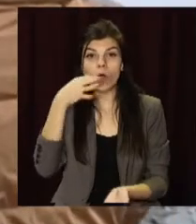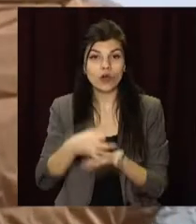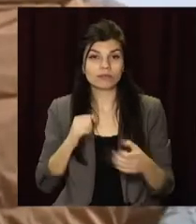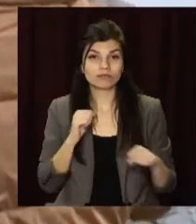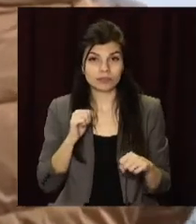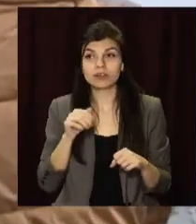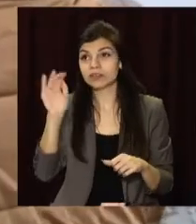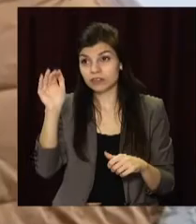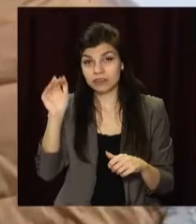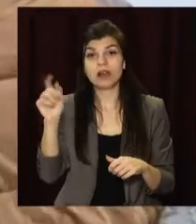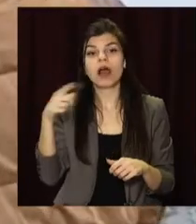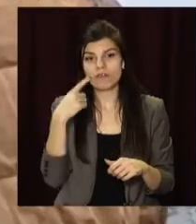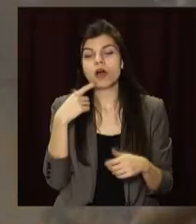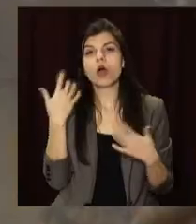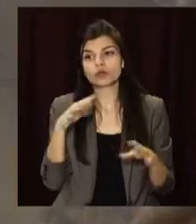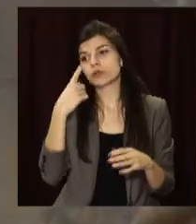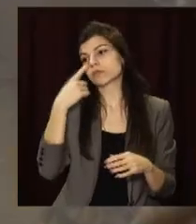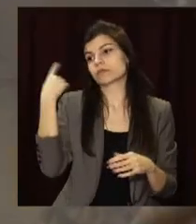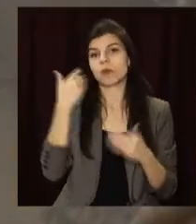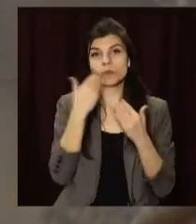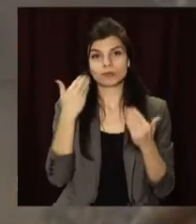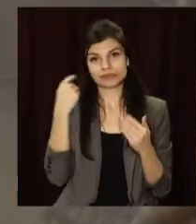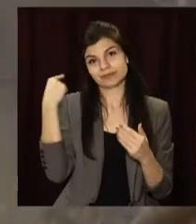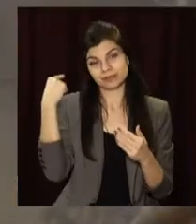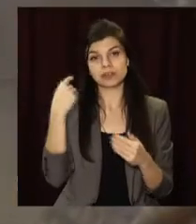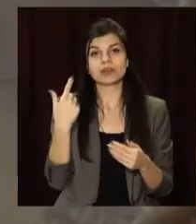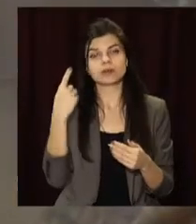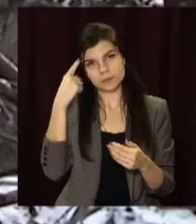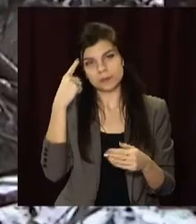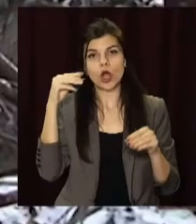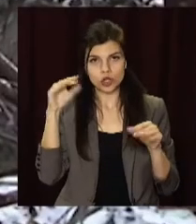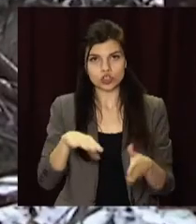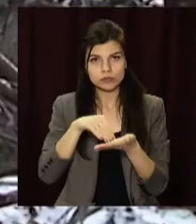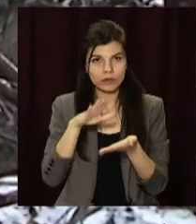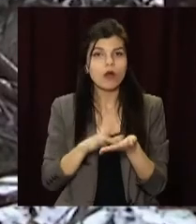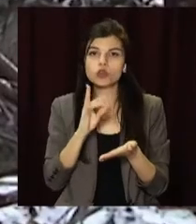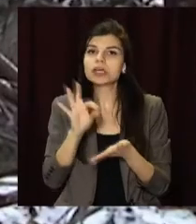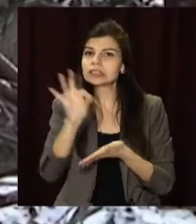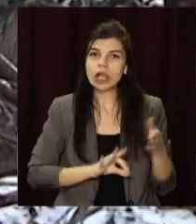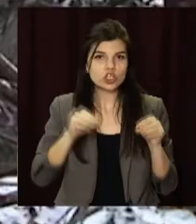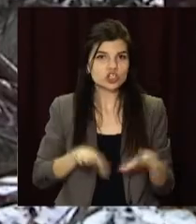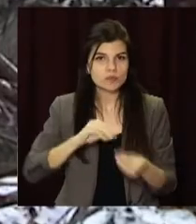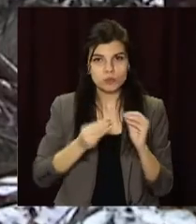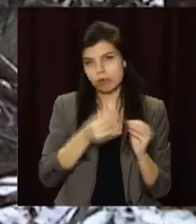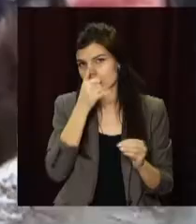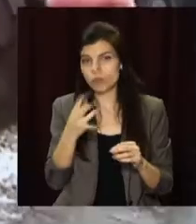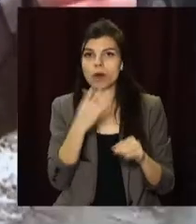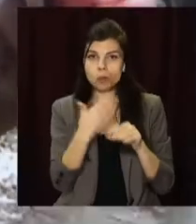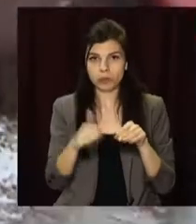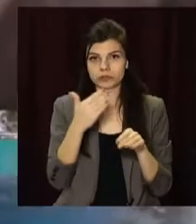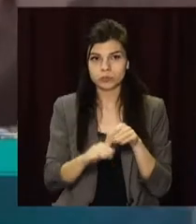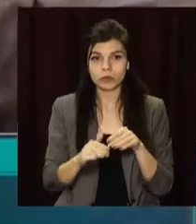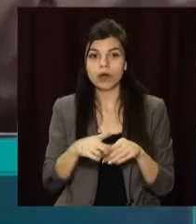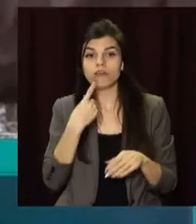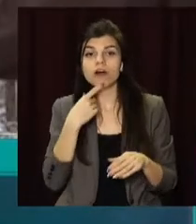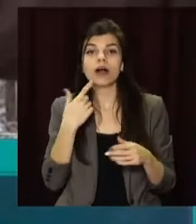Каже, ще наприкінці минулого року зайнялися проблемою, проте вирішити все і одразу не так просто. Под